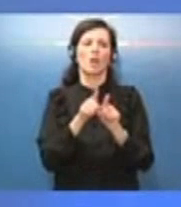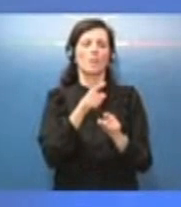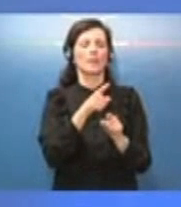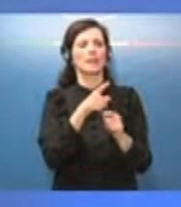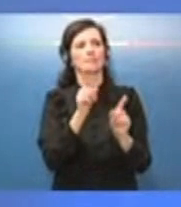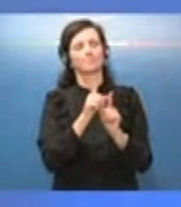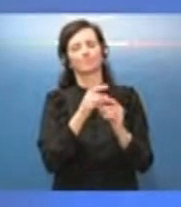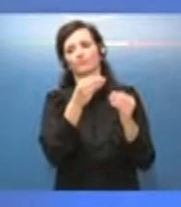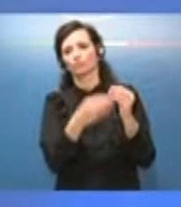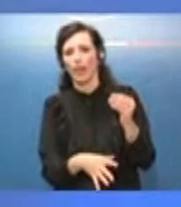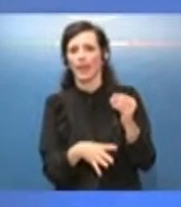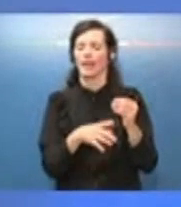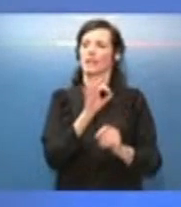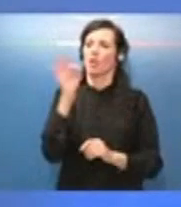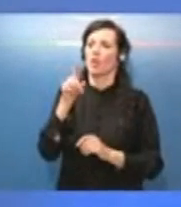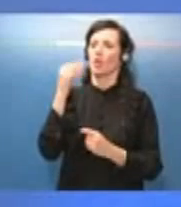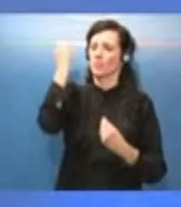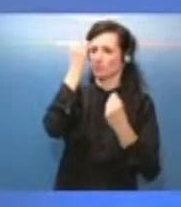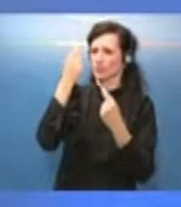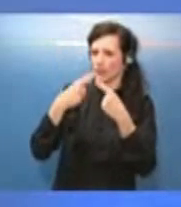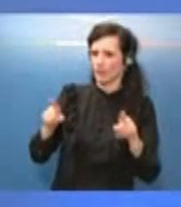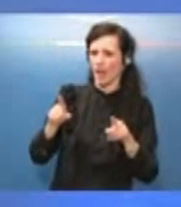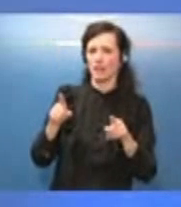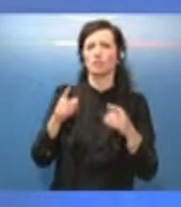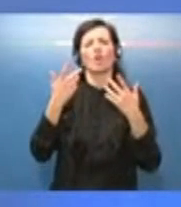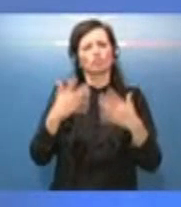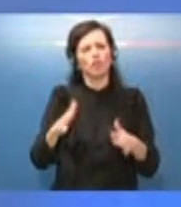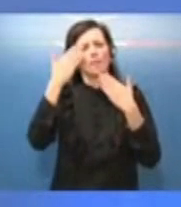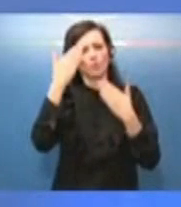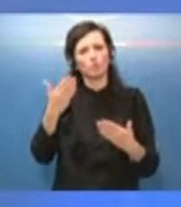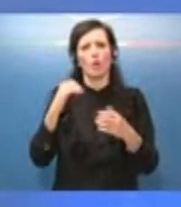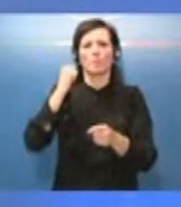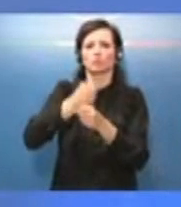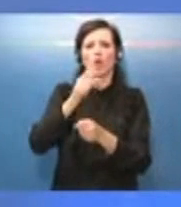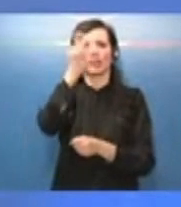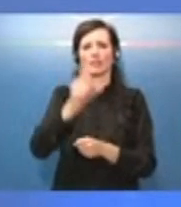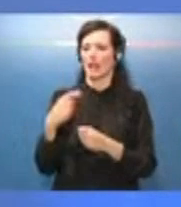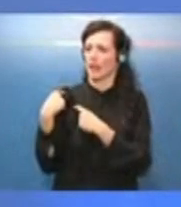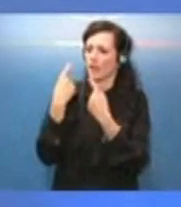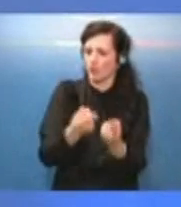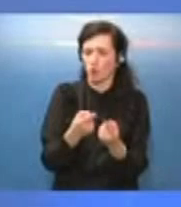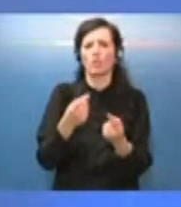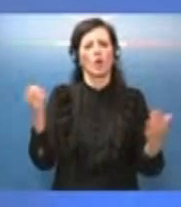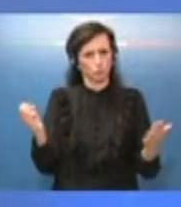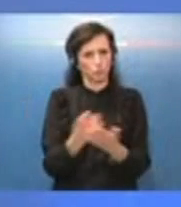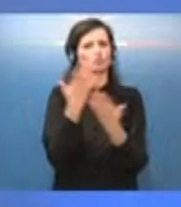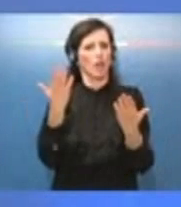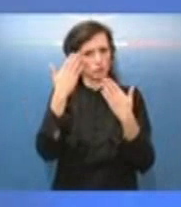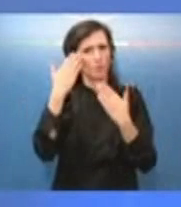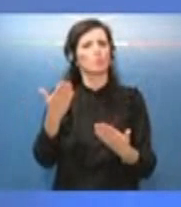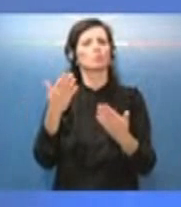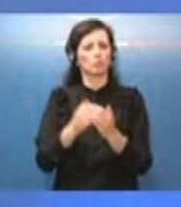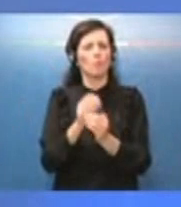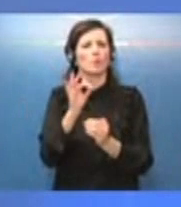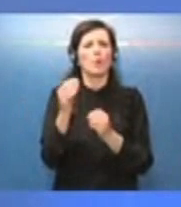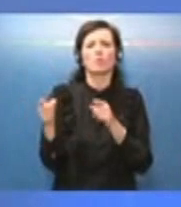un po' diverse. Come abbiamo visto, purtroppo, tante altre volte nella storia italiana di fronte a fenomeni di